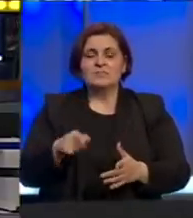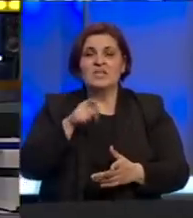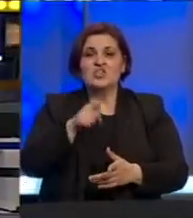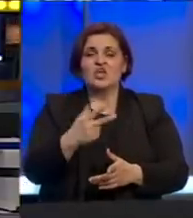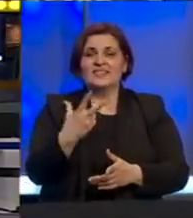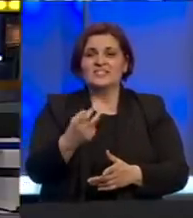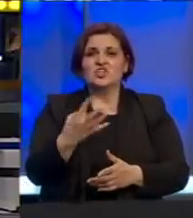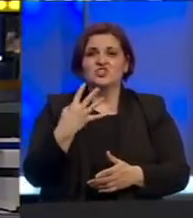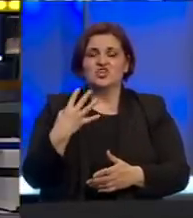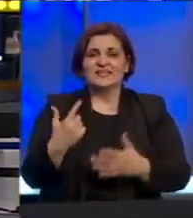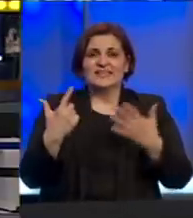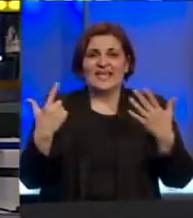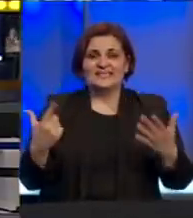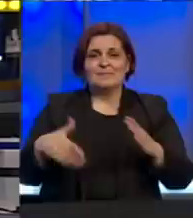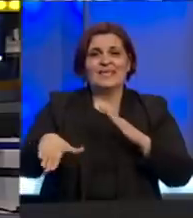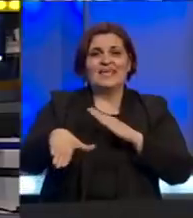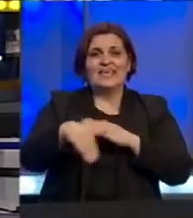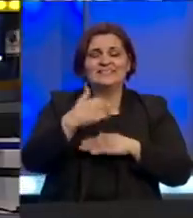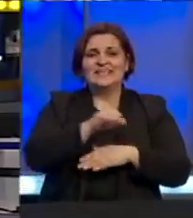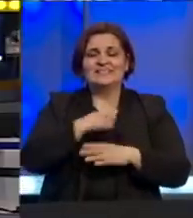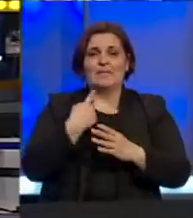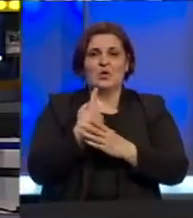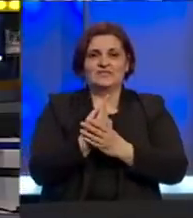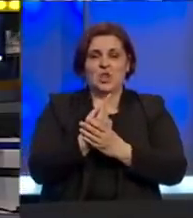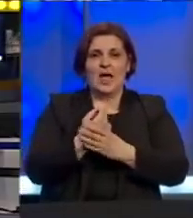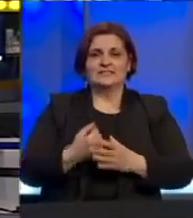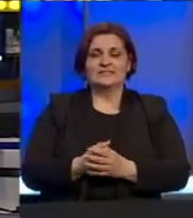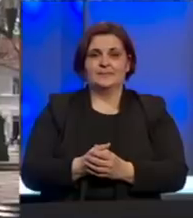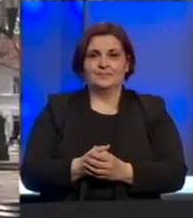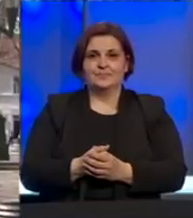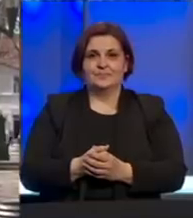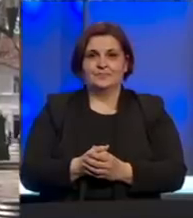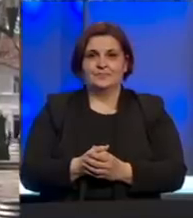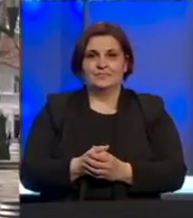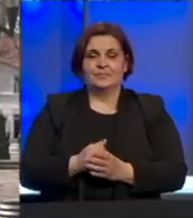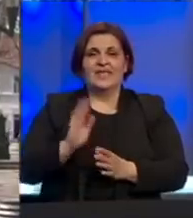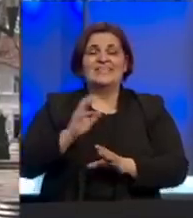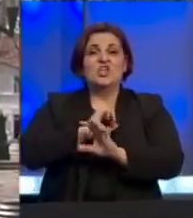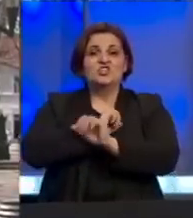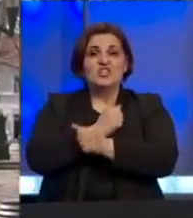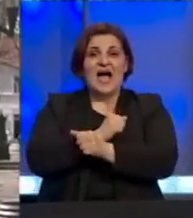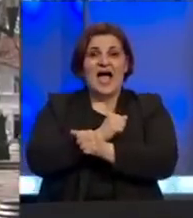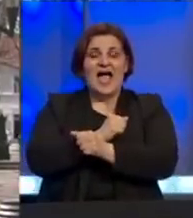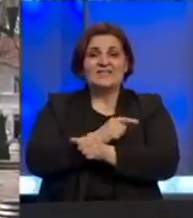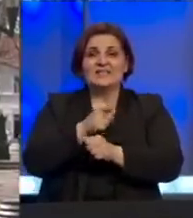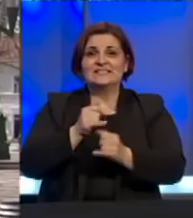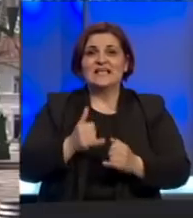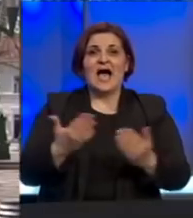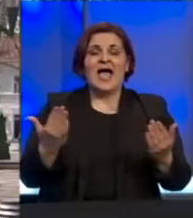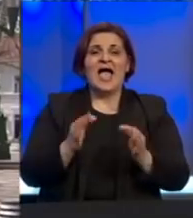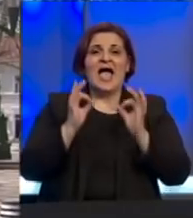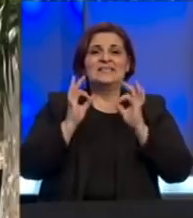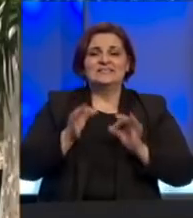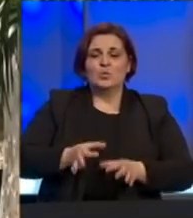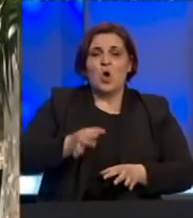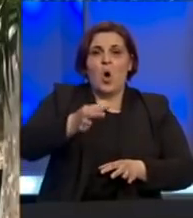njih 347 izašlo iz samoizolacije. Istočna Hercegovina trenutno izgleda kao sigurno